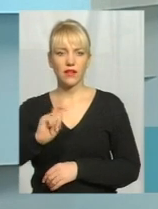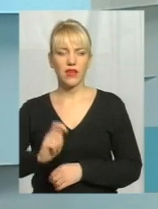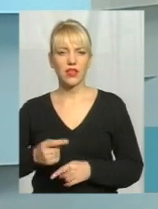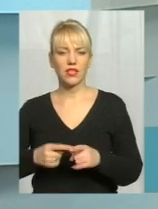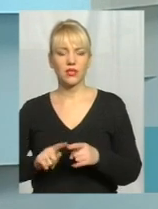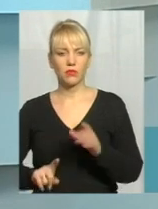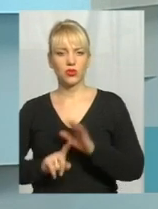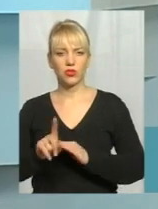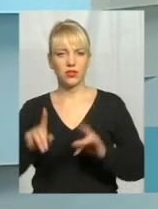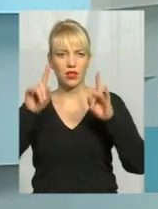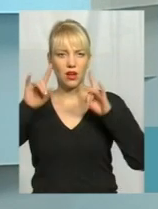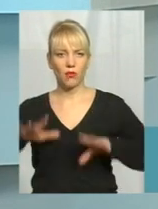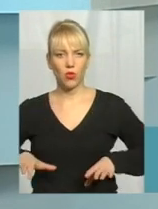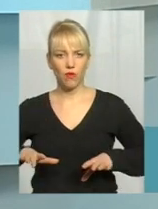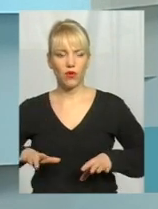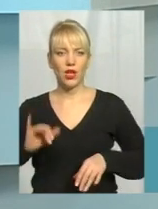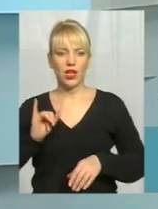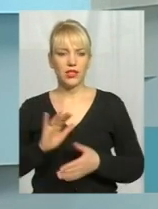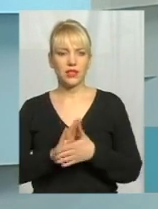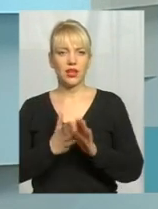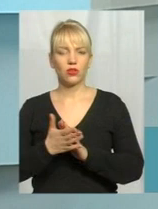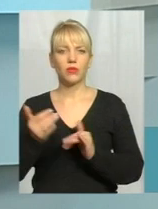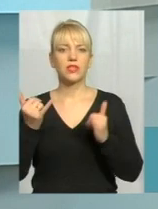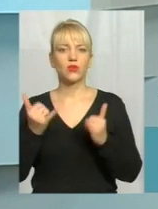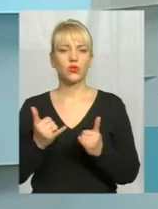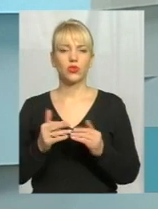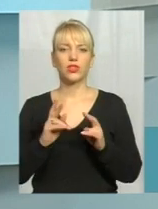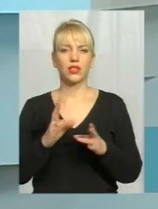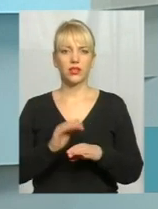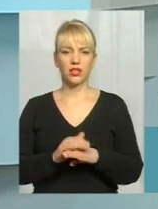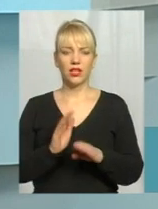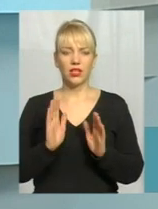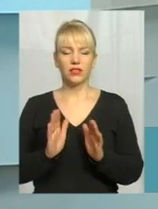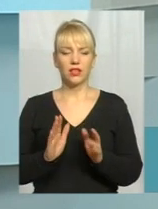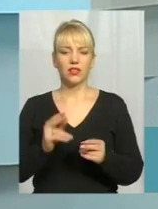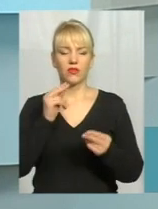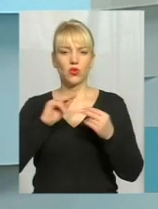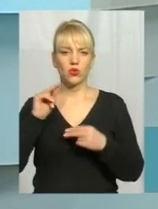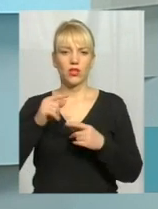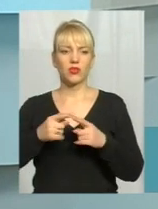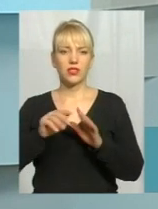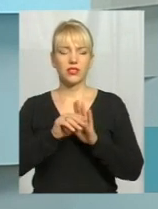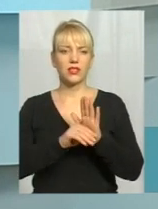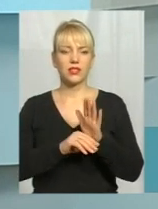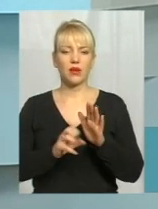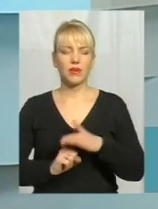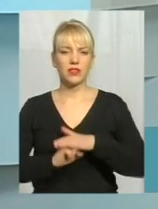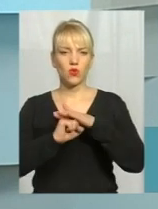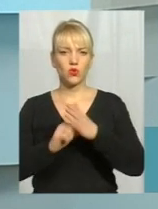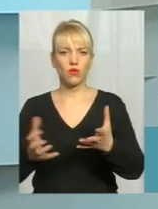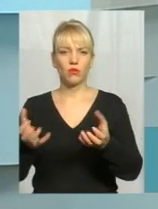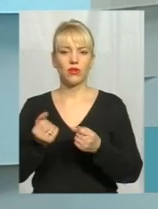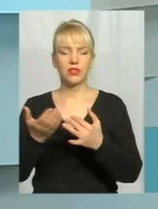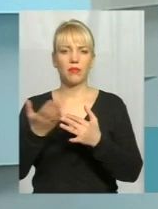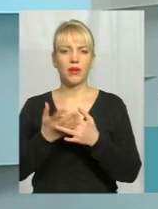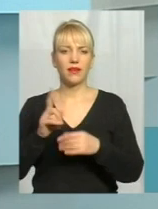для нас раптово, і станом на сьогодні тільки фактично вдосконалюється вся система, за основу береться ті пільги,